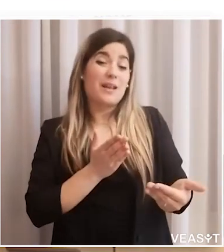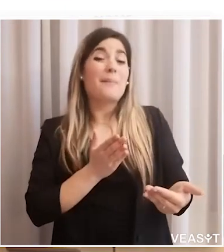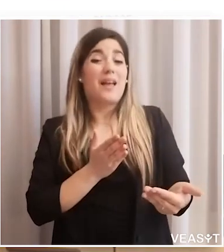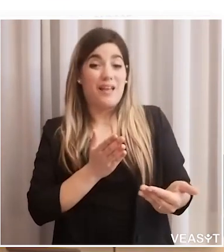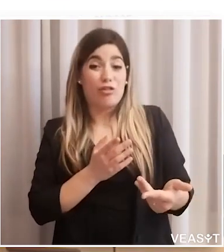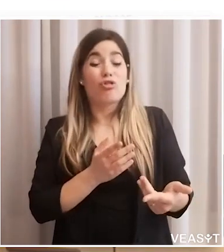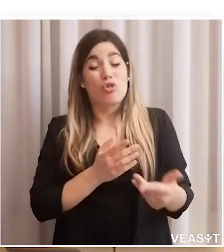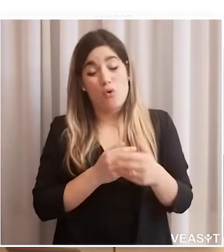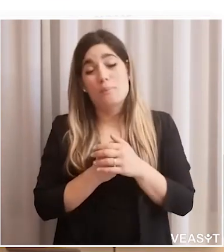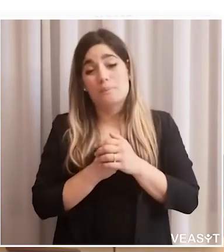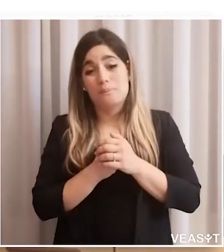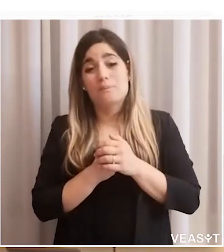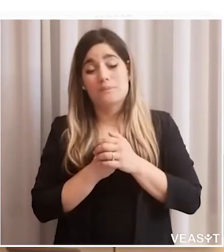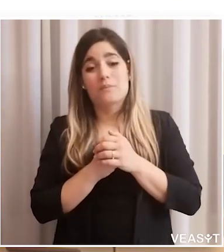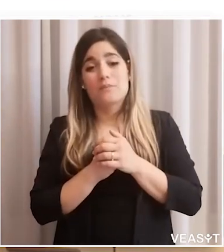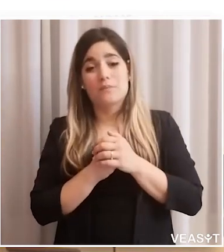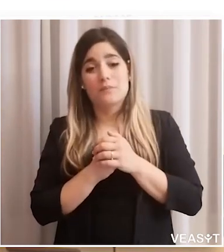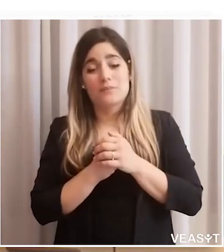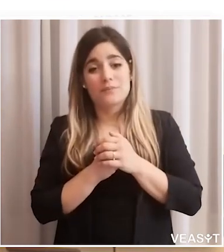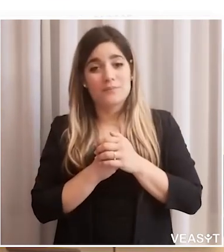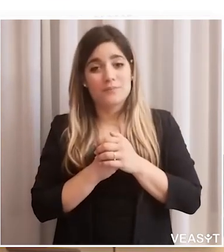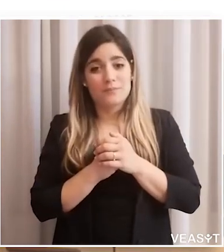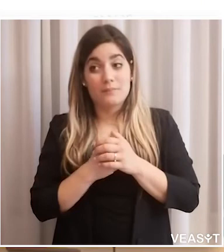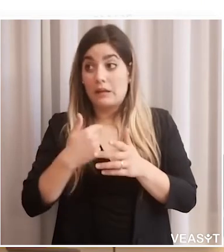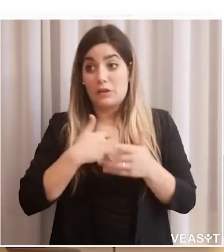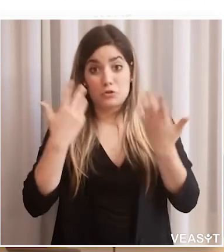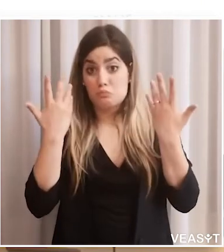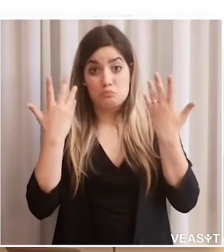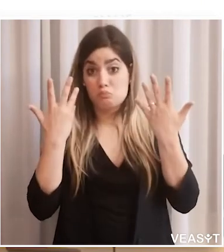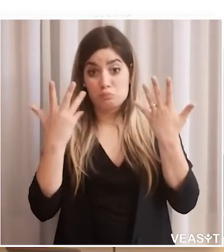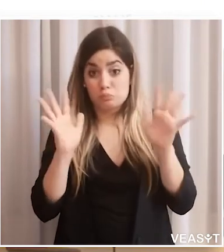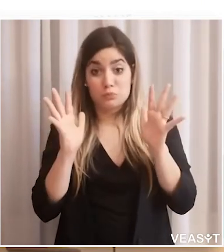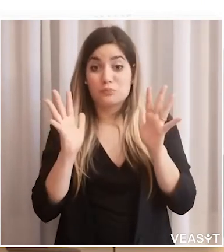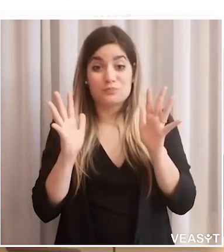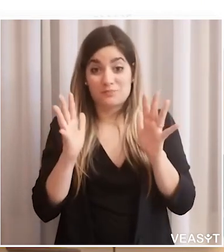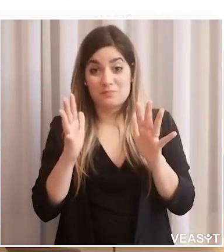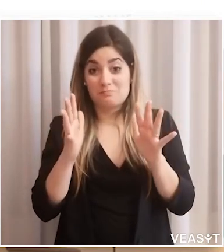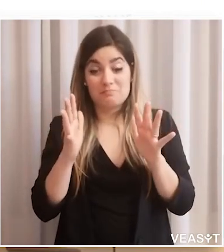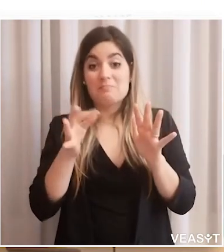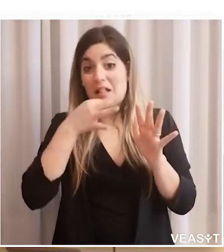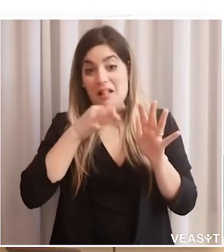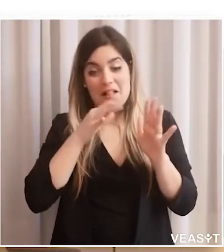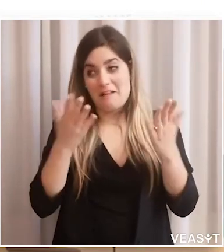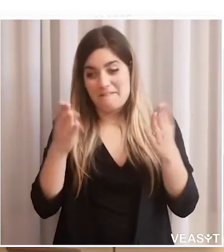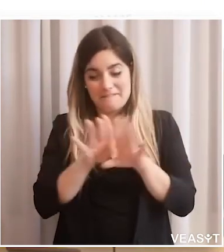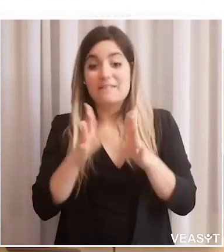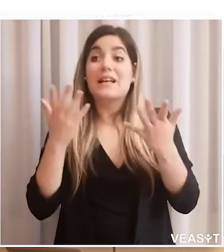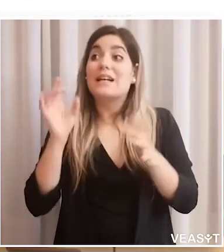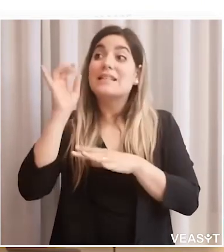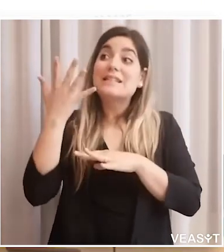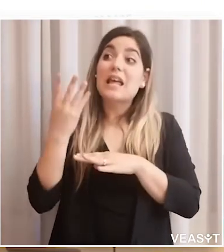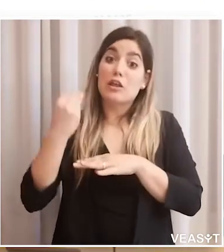evitando assolutamente l'accesso nelle stanze di accoglimento e di ospitalità.